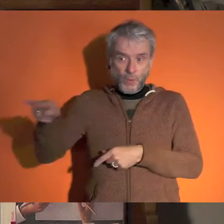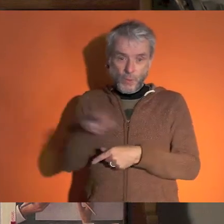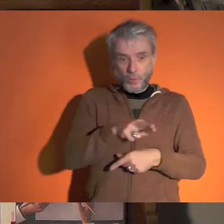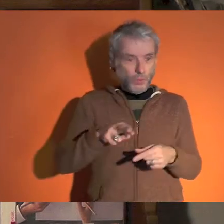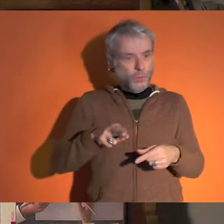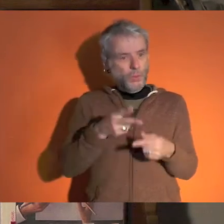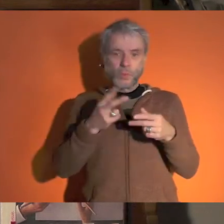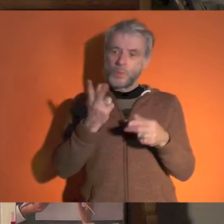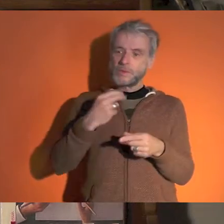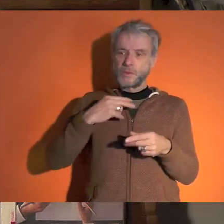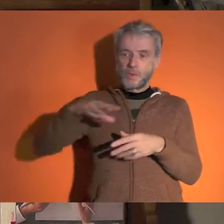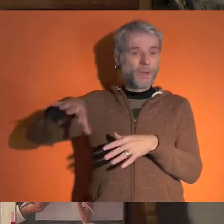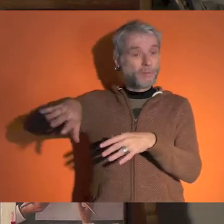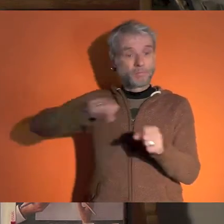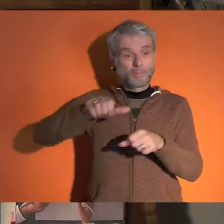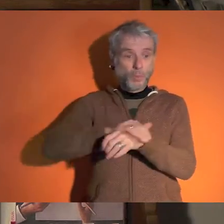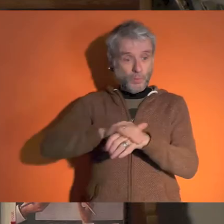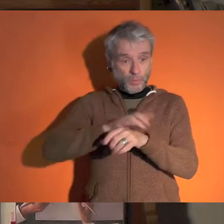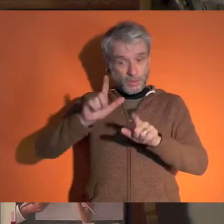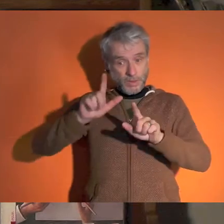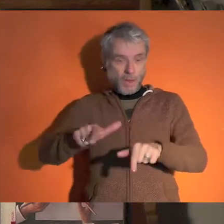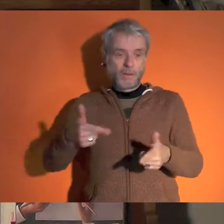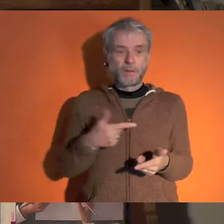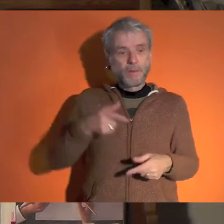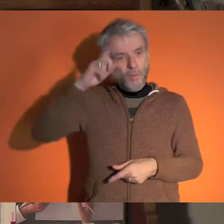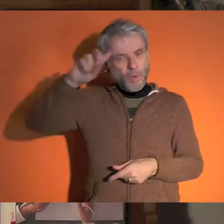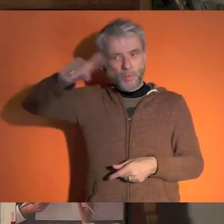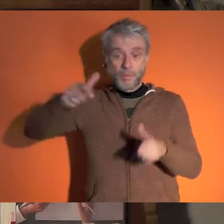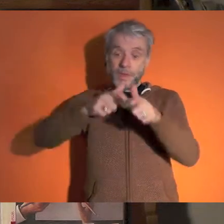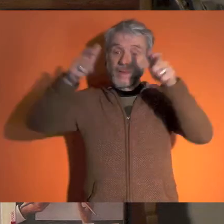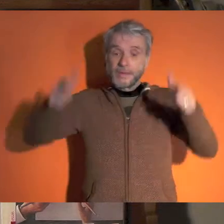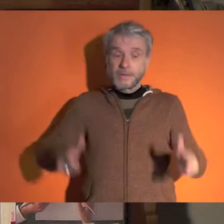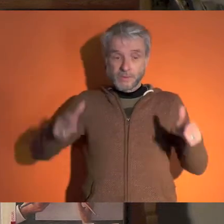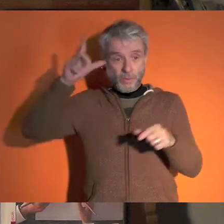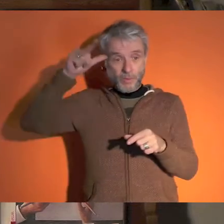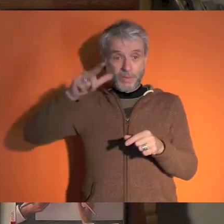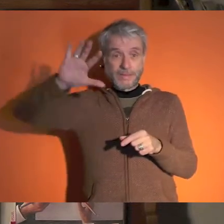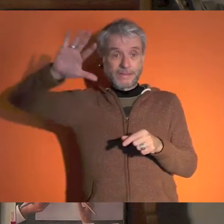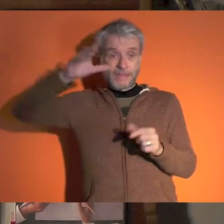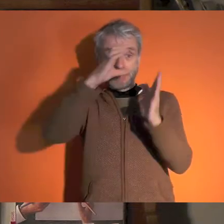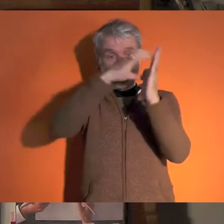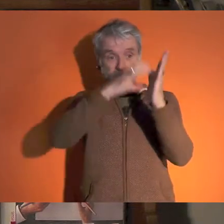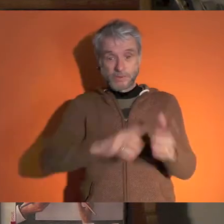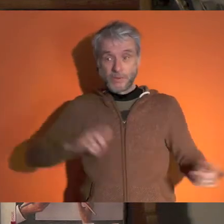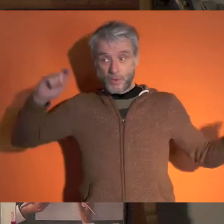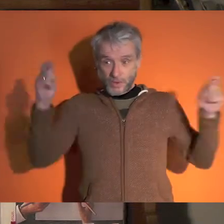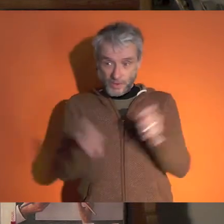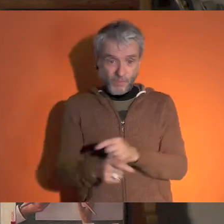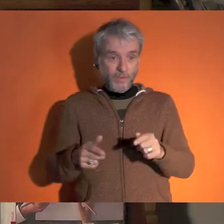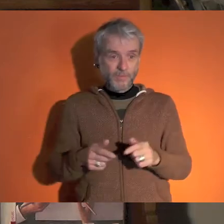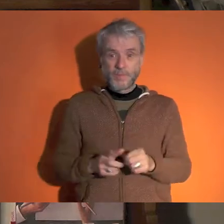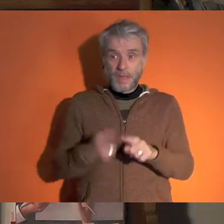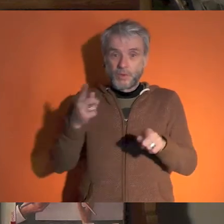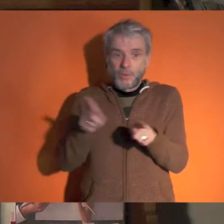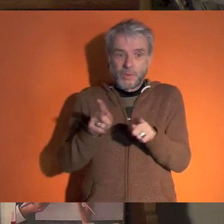reprendre en tant que citoyens notre pouvoir politique, c'est d'abord et avant tout pour réformer la Ve République. Pour